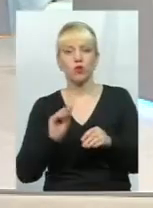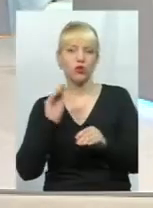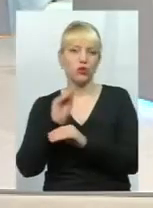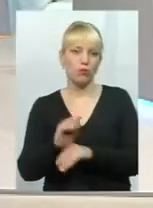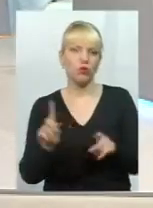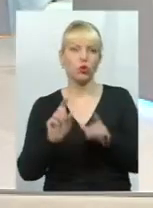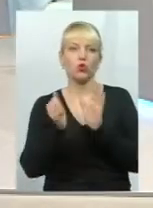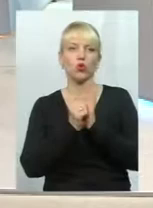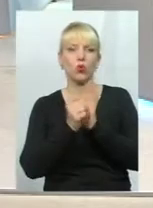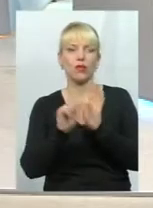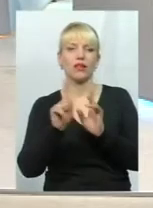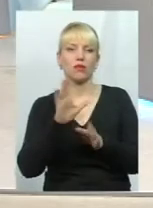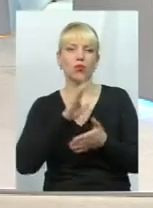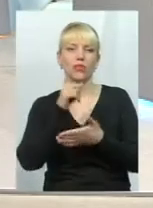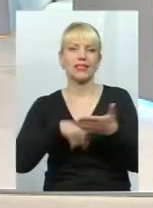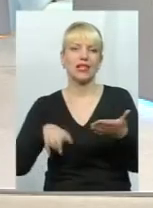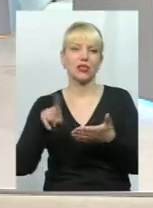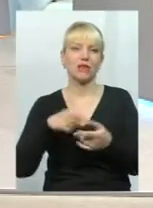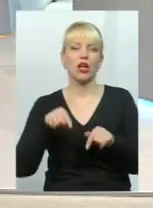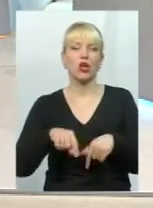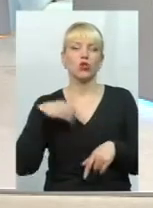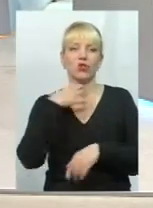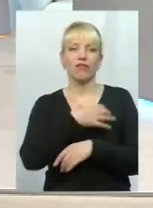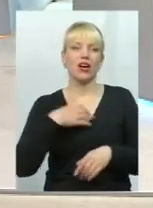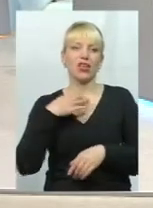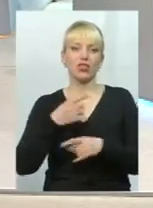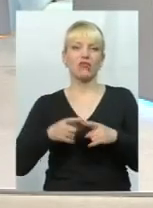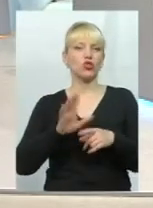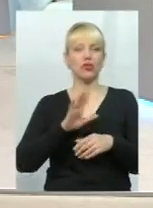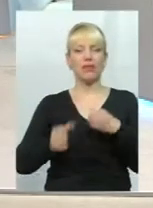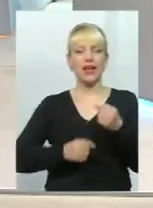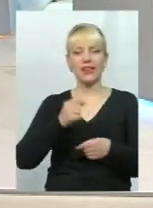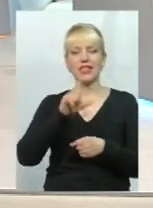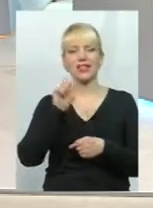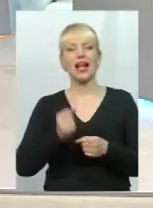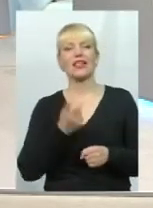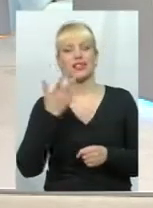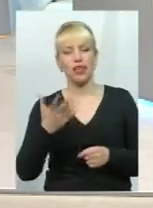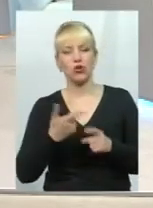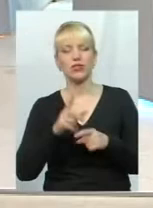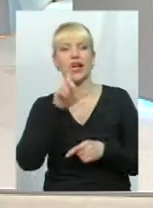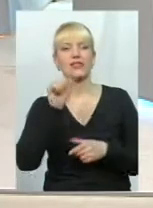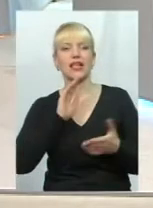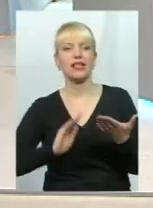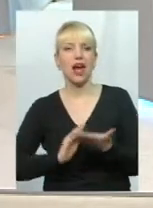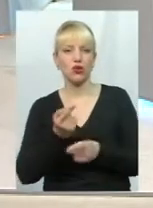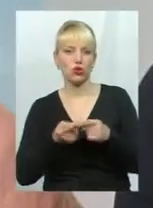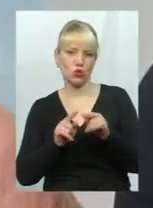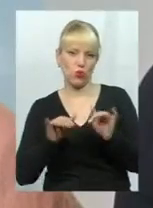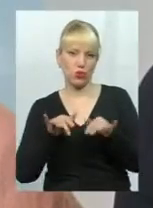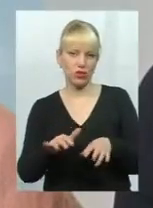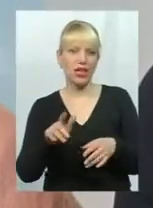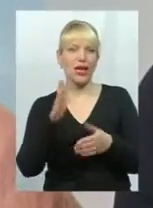документів, які були скасовані. Тут важливо, щоб не гнатись за кількістю, а головне, якість цього процесу. Тому що є ще